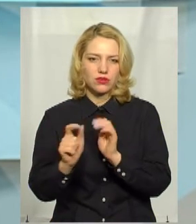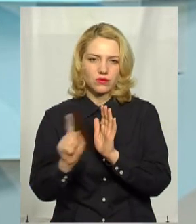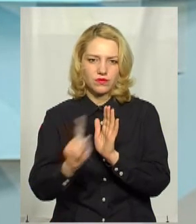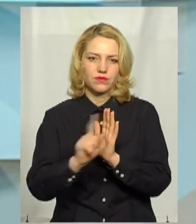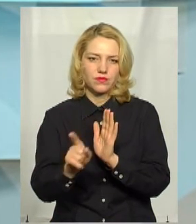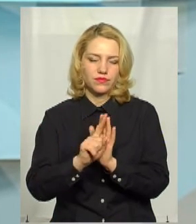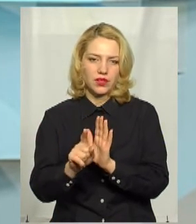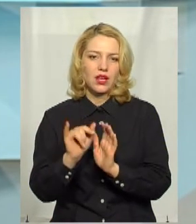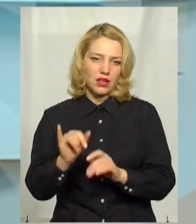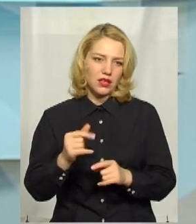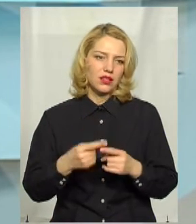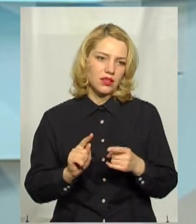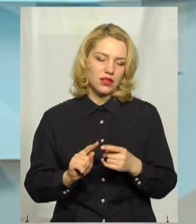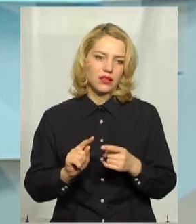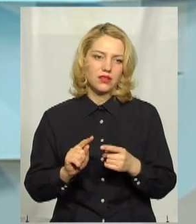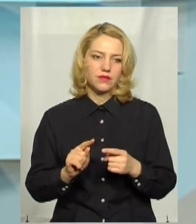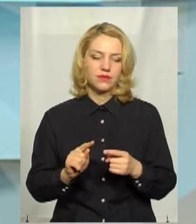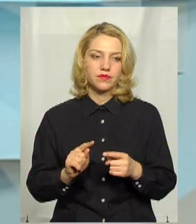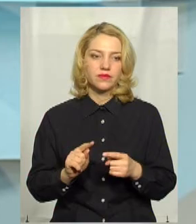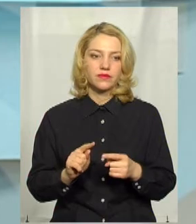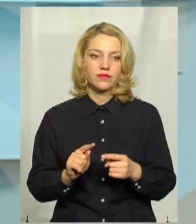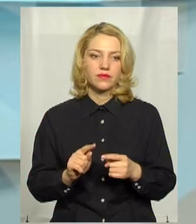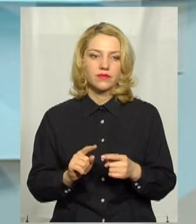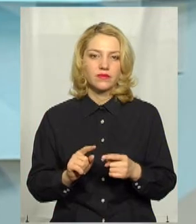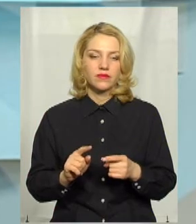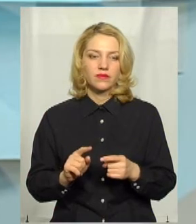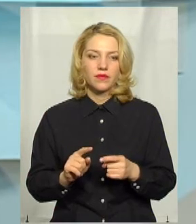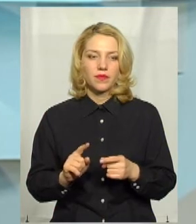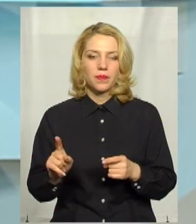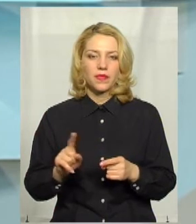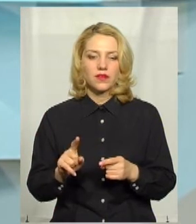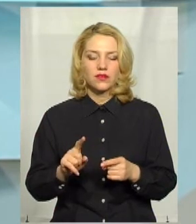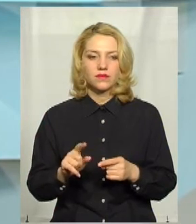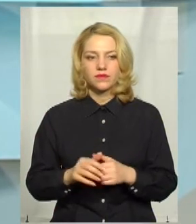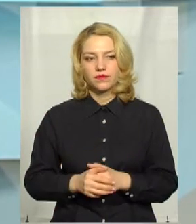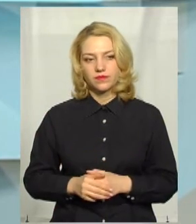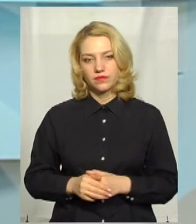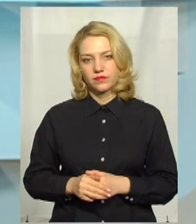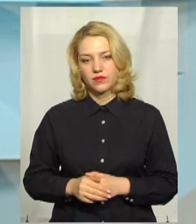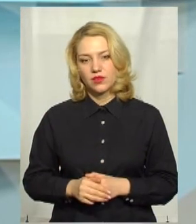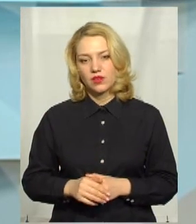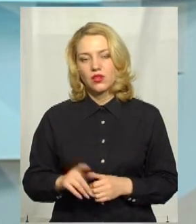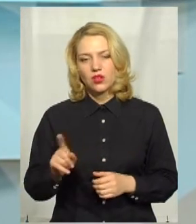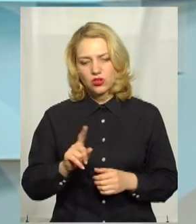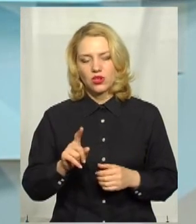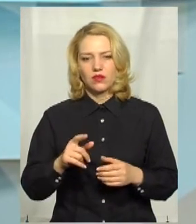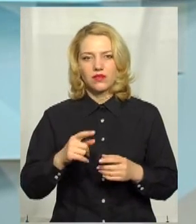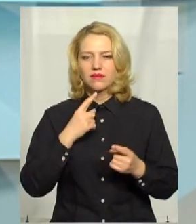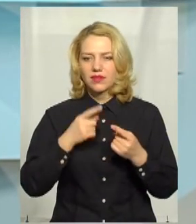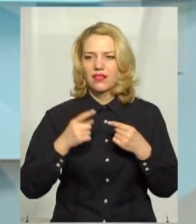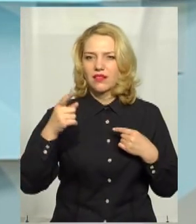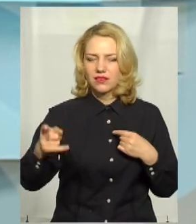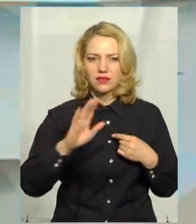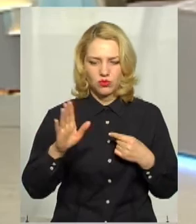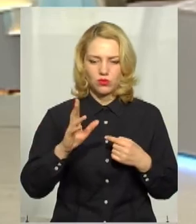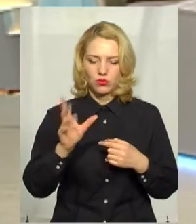вирішуємо шляхом розірвання маршруту на дві частини.